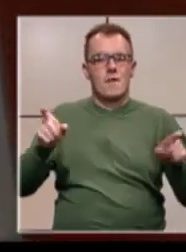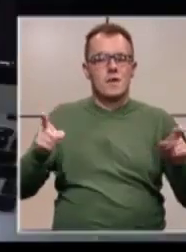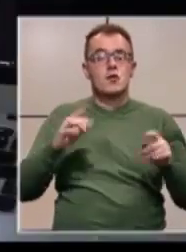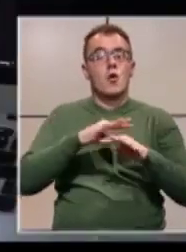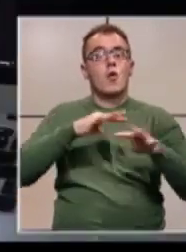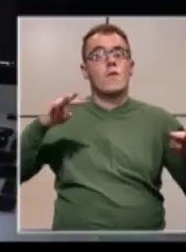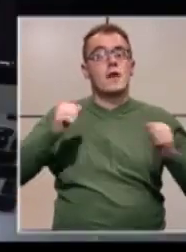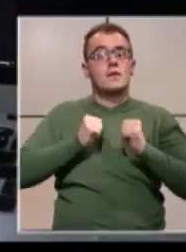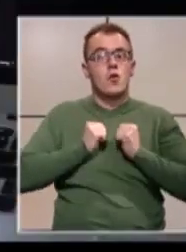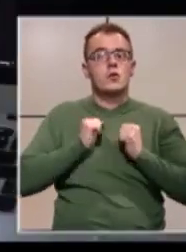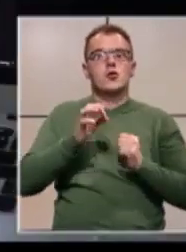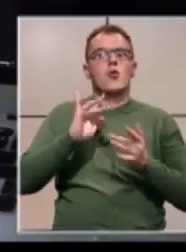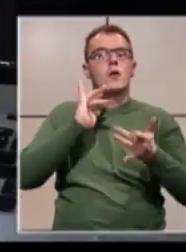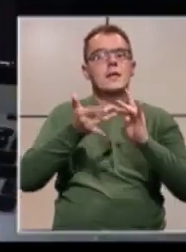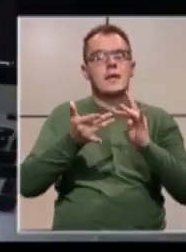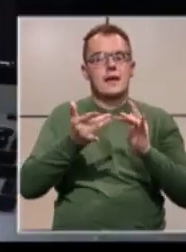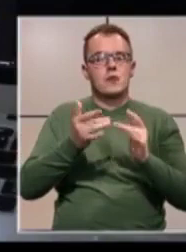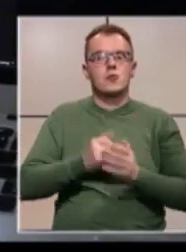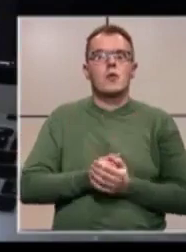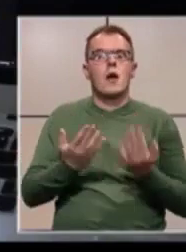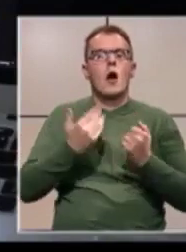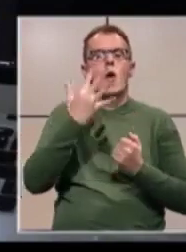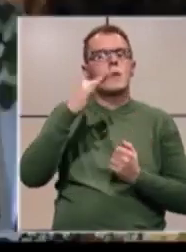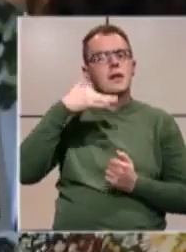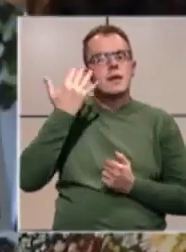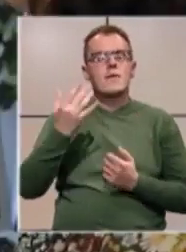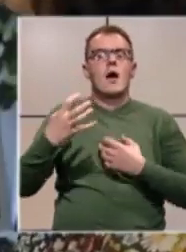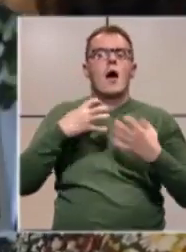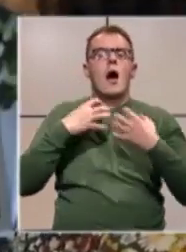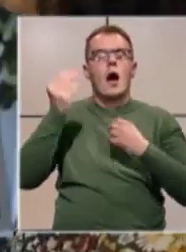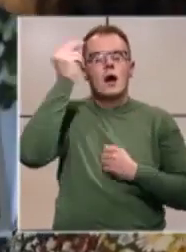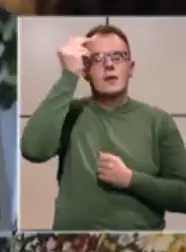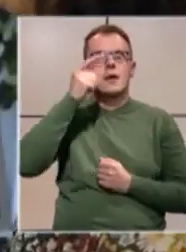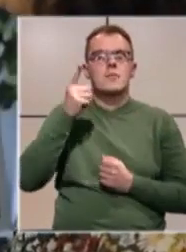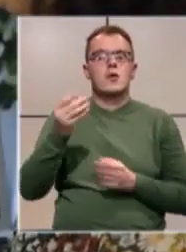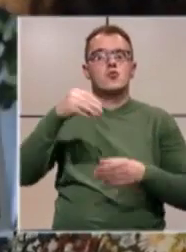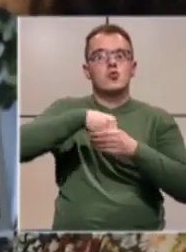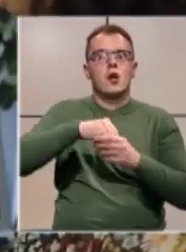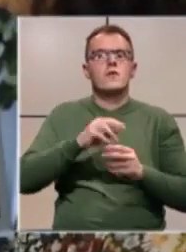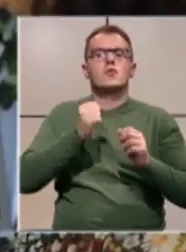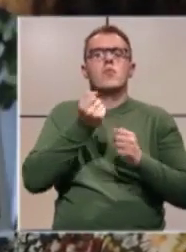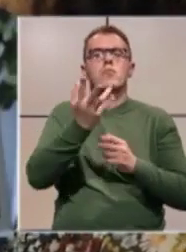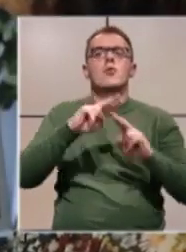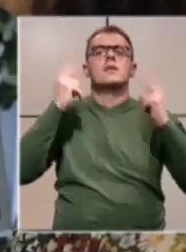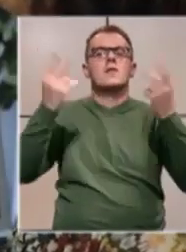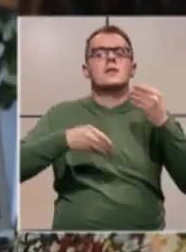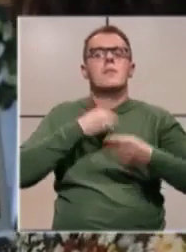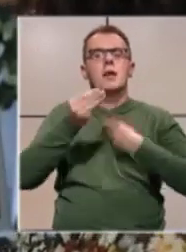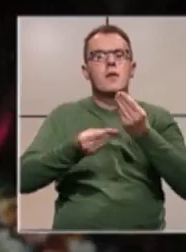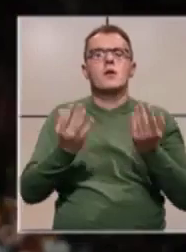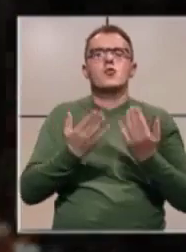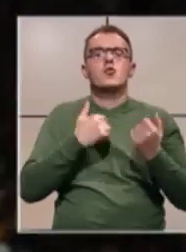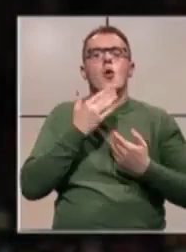konferencija je održana u online formatu kao petodnevna akademija. S udjelovanje su uzeli brojni svjetski predavači koji su u regiji